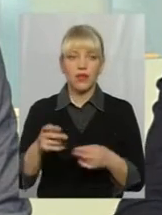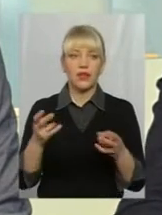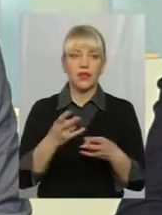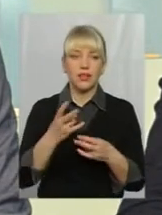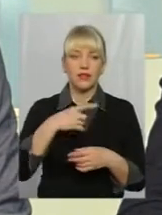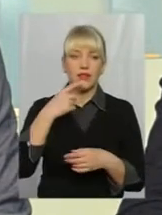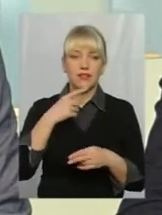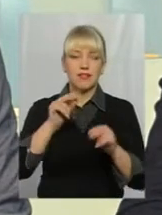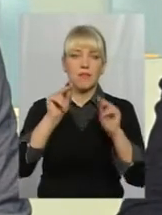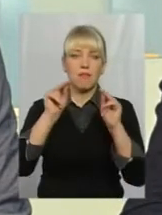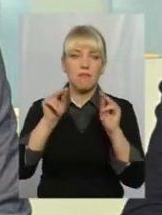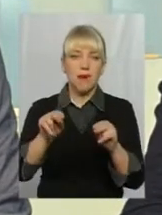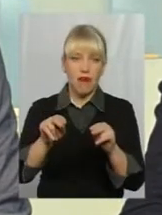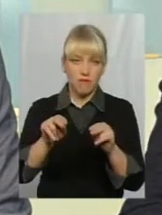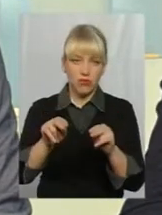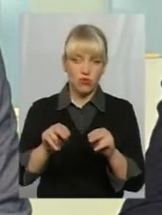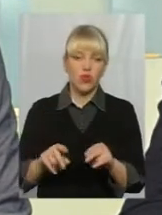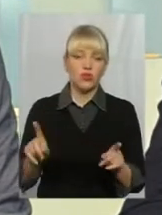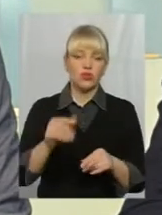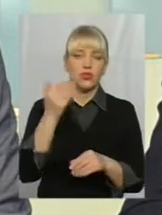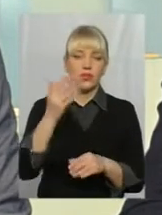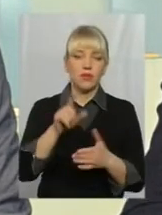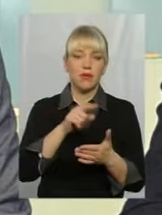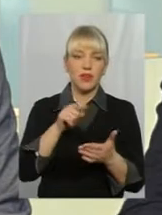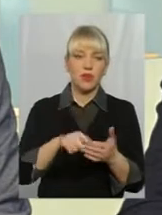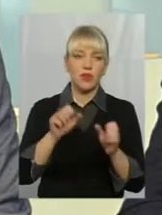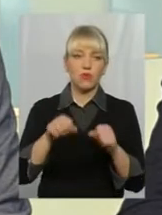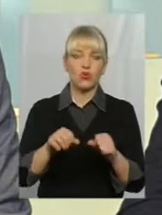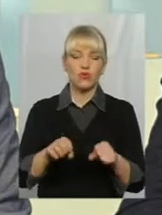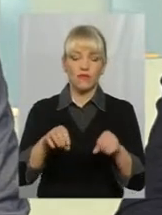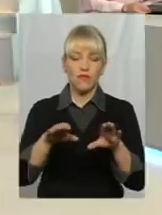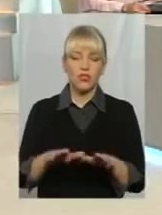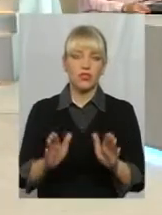казати правду, яка вона є, що їхнє питання може вирішити виключно суд.